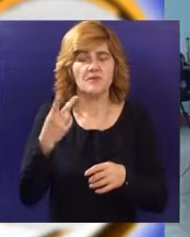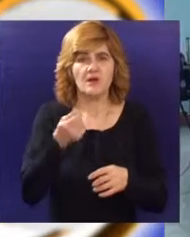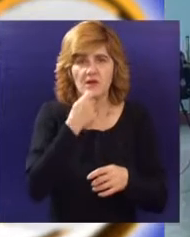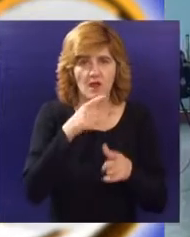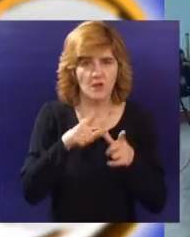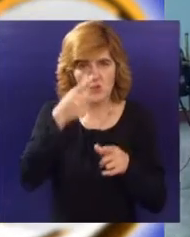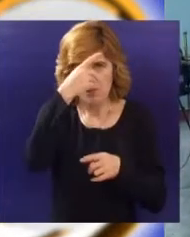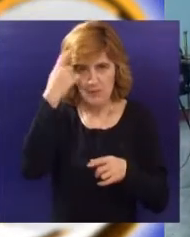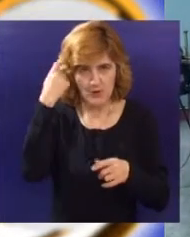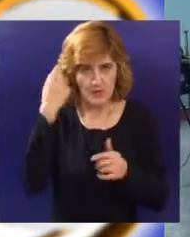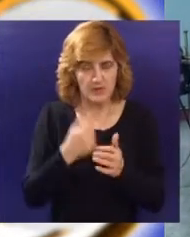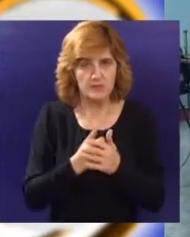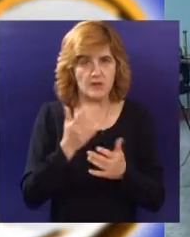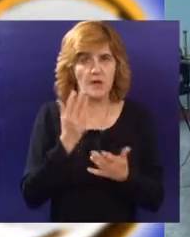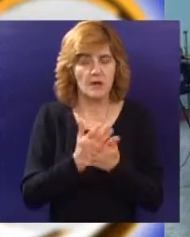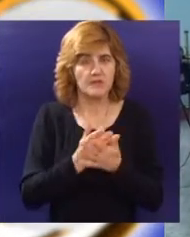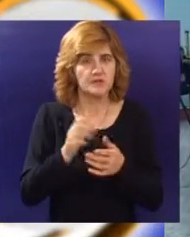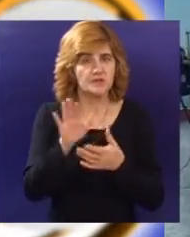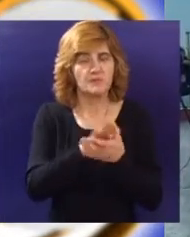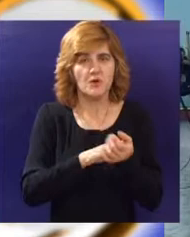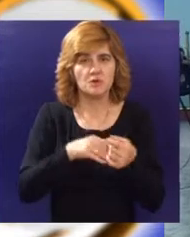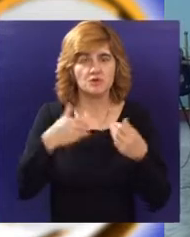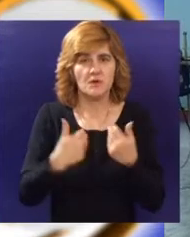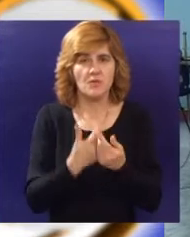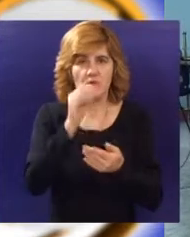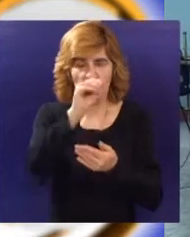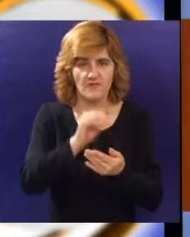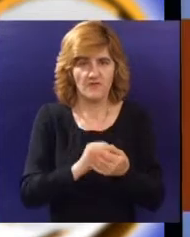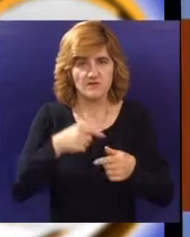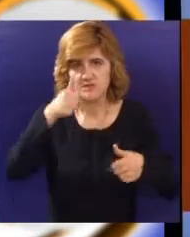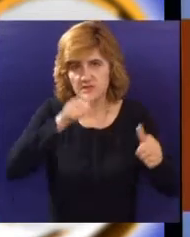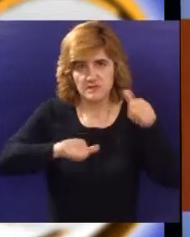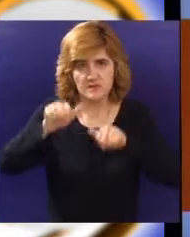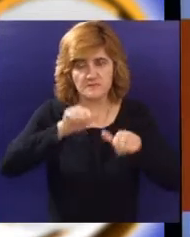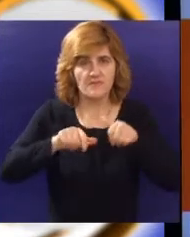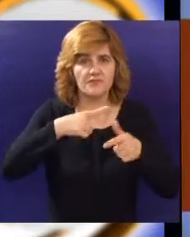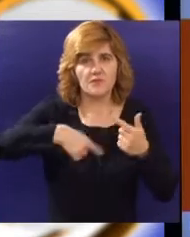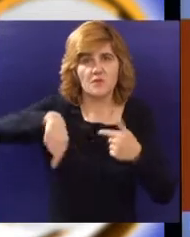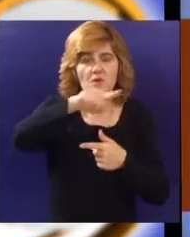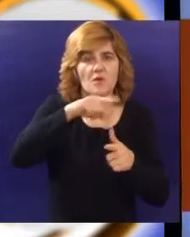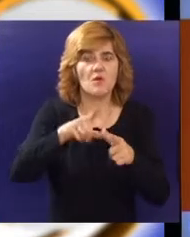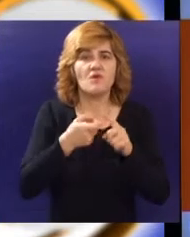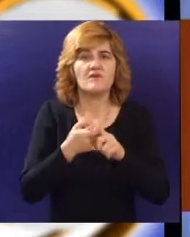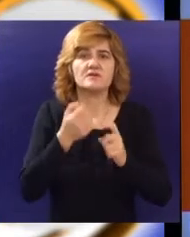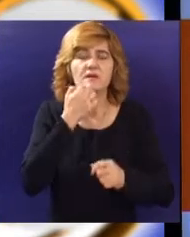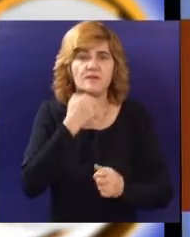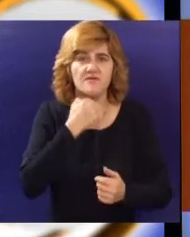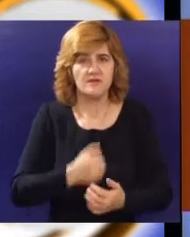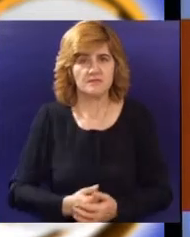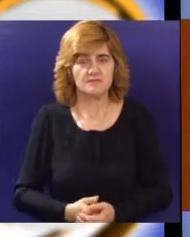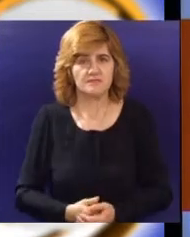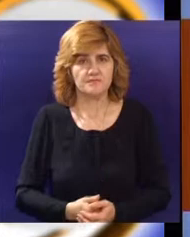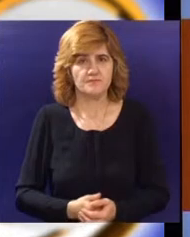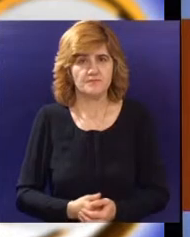za ponedeljak. Biće formirana i zajednička baza podataka i izrađena studija istraživanja tržišta regije u oblasti poljoprivrednih proizvoda.